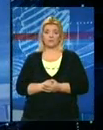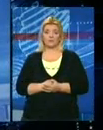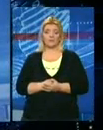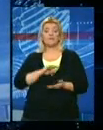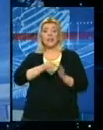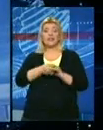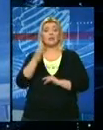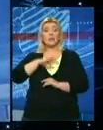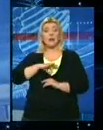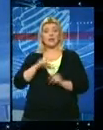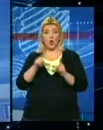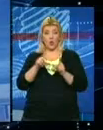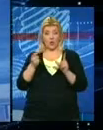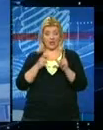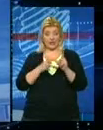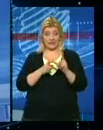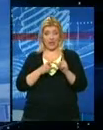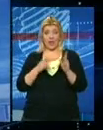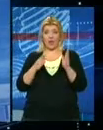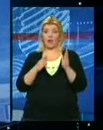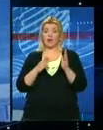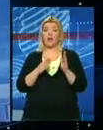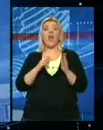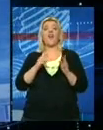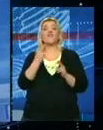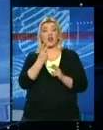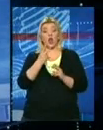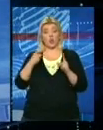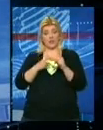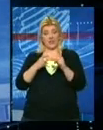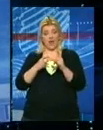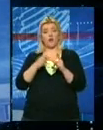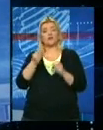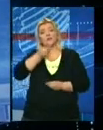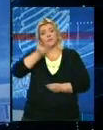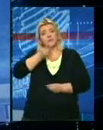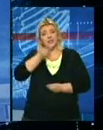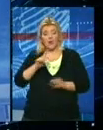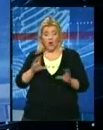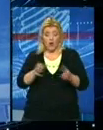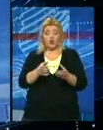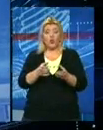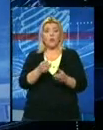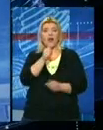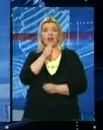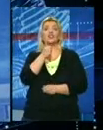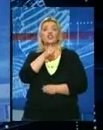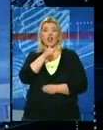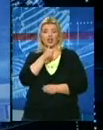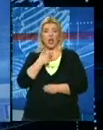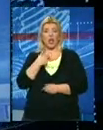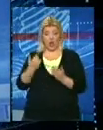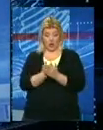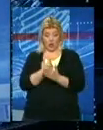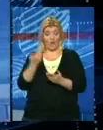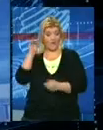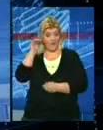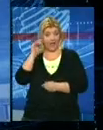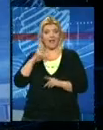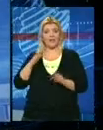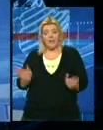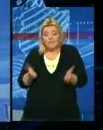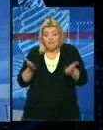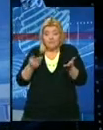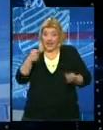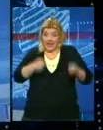Znamenik predsednika Ujedinjenih regiona Srbije Veroljub Stevanović izjavio je na skupu u Čačku da nova vlada treba da